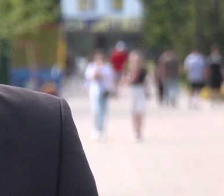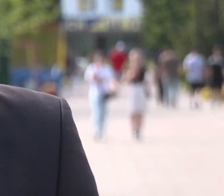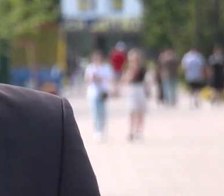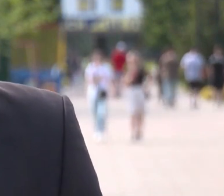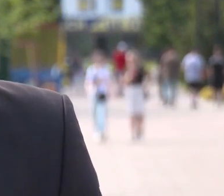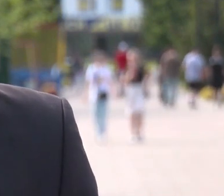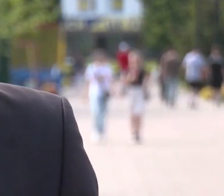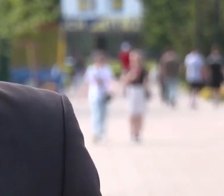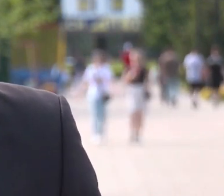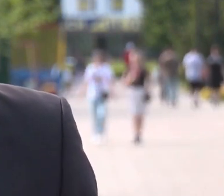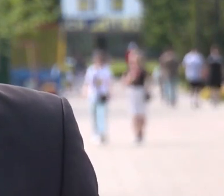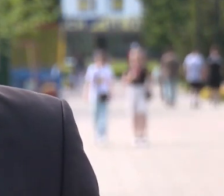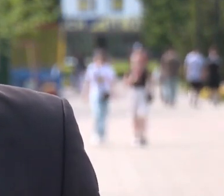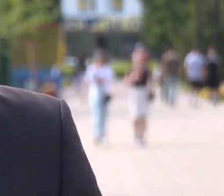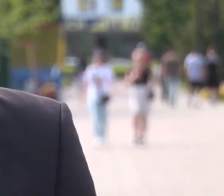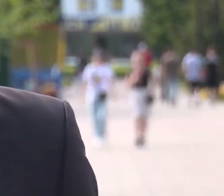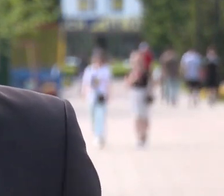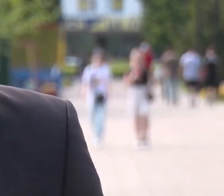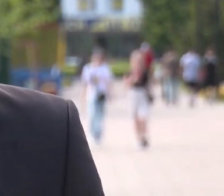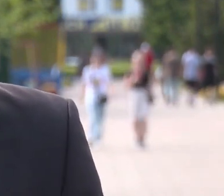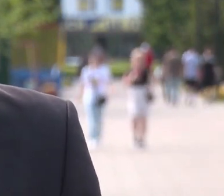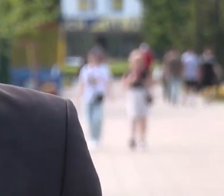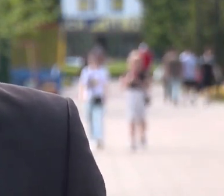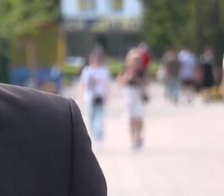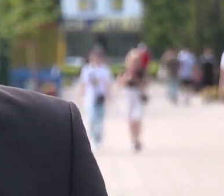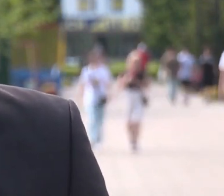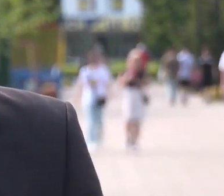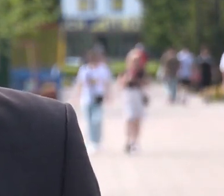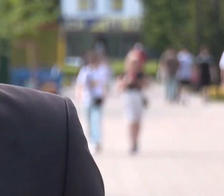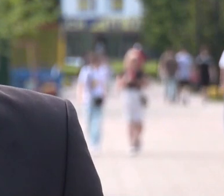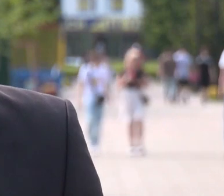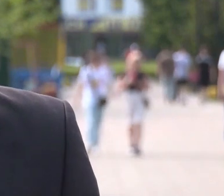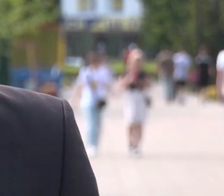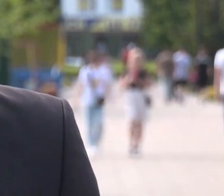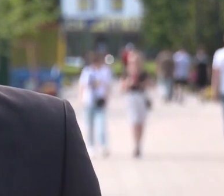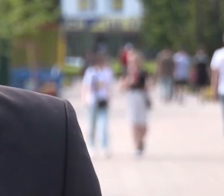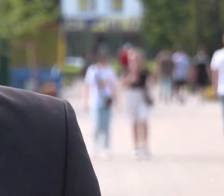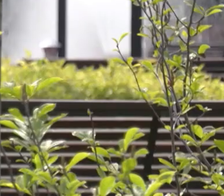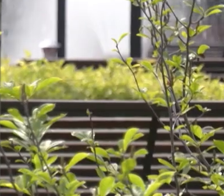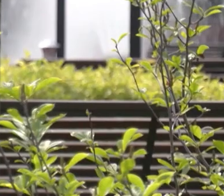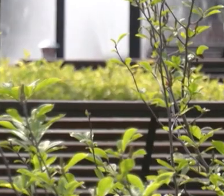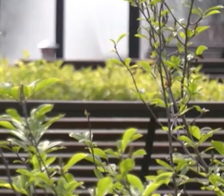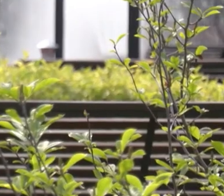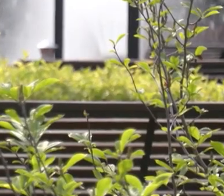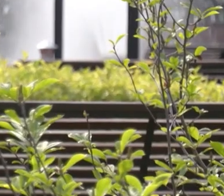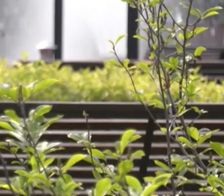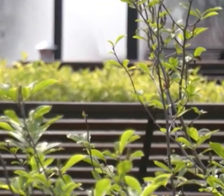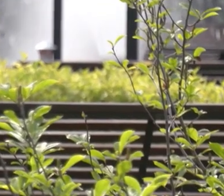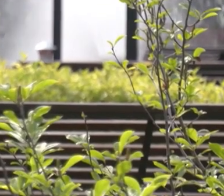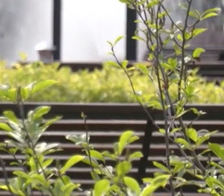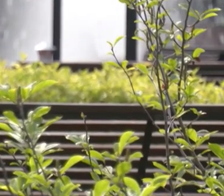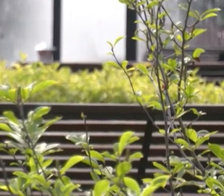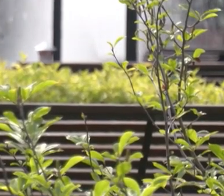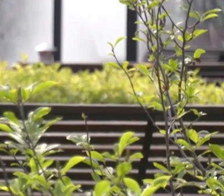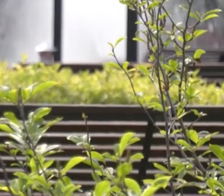І щоб ви чули багато слів вдячності за важу службу народові України. Наша перемога – це